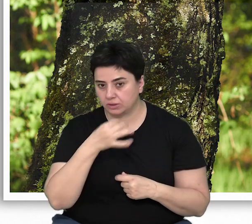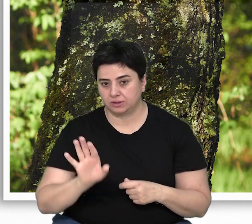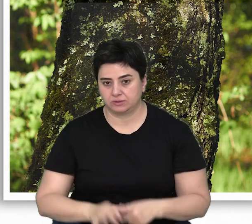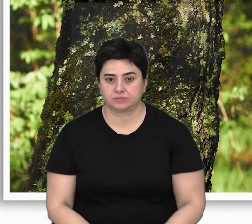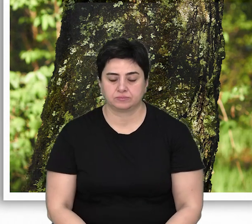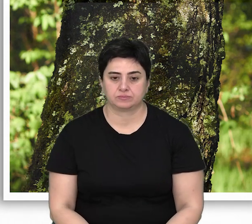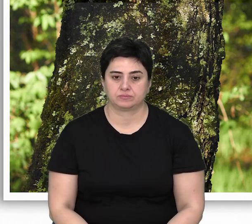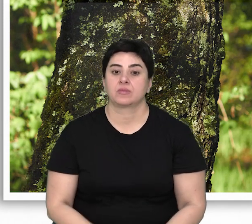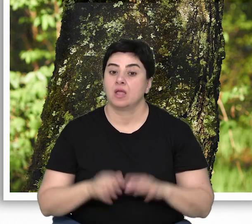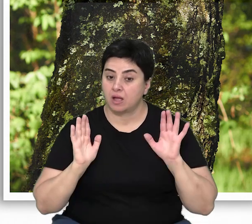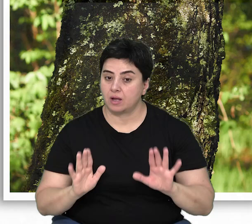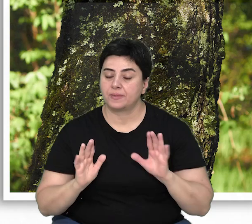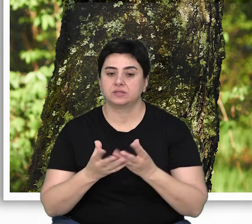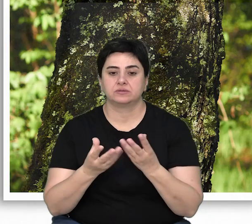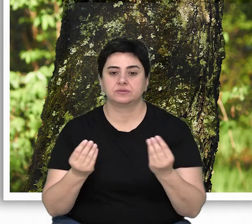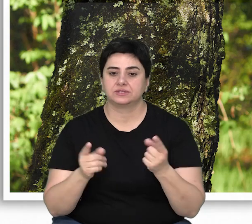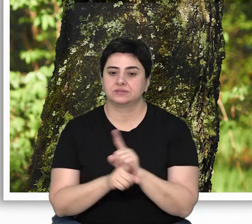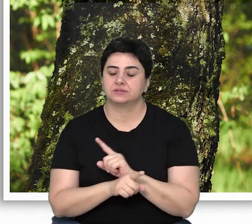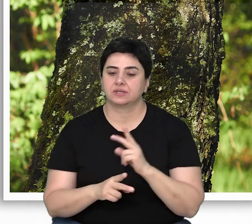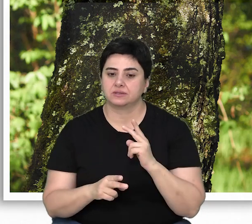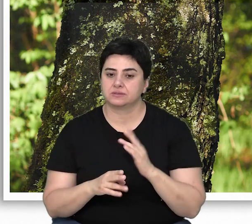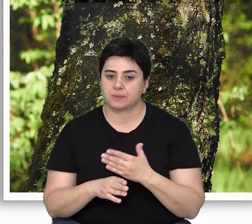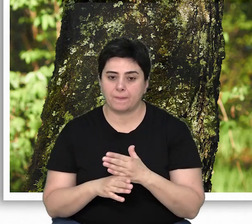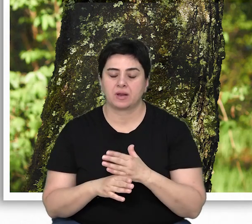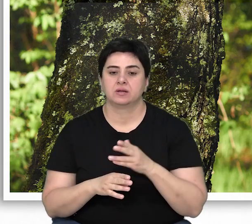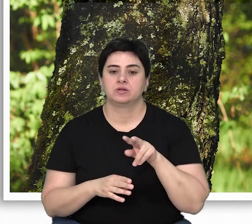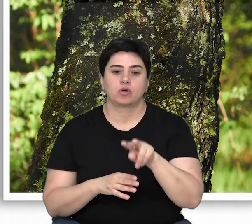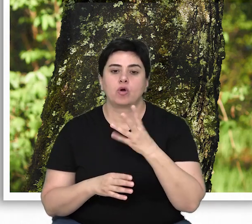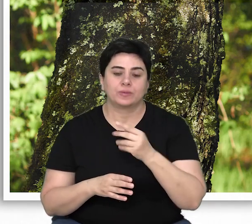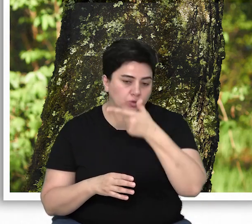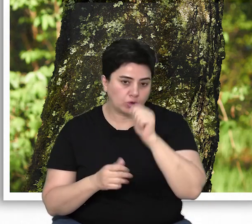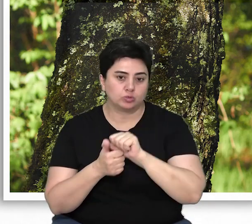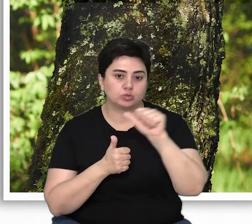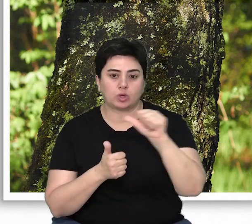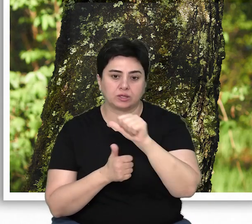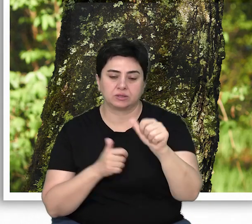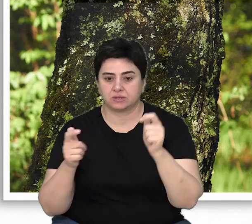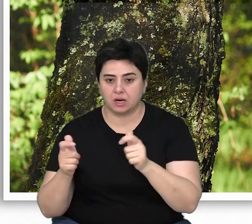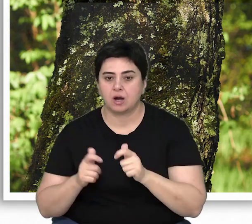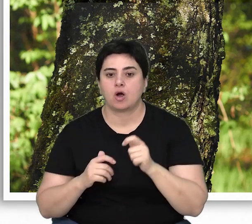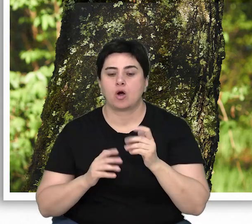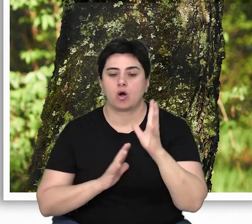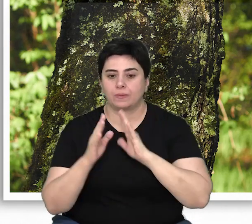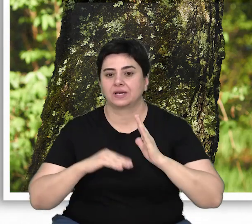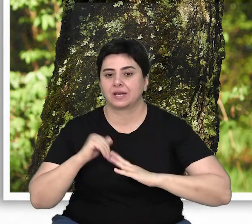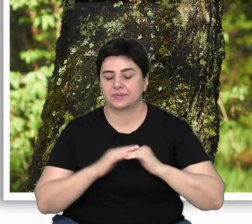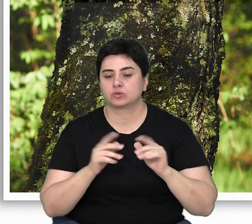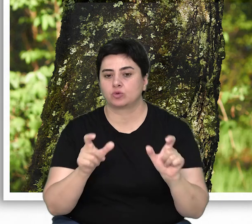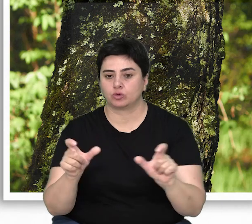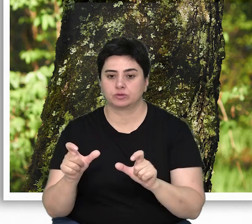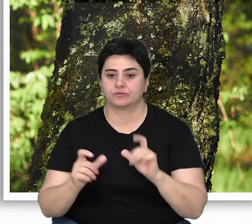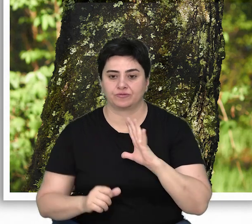olanaklı değildir. Ancak çeşitli nedenlerle yolun henüz ulaşmadığı köylerden uzak alanlarda orman yapısının